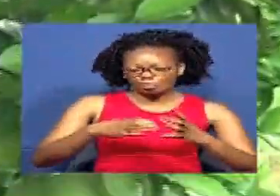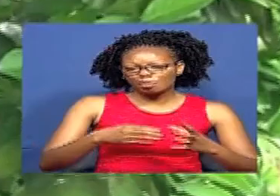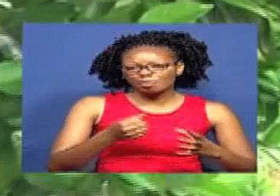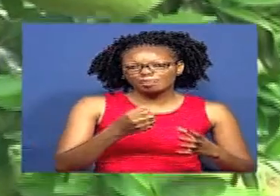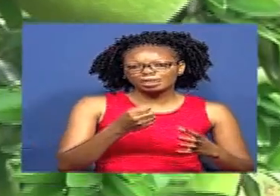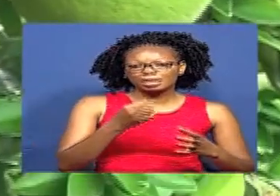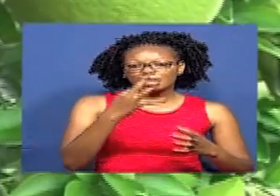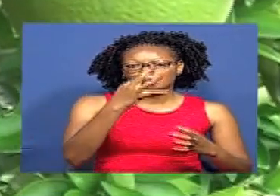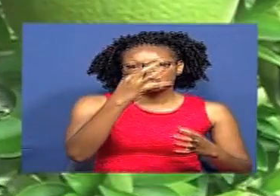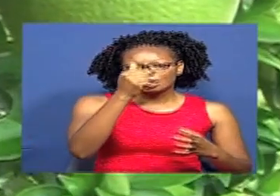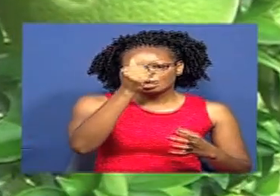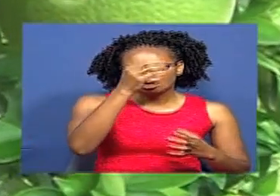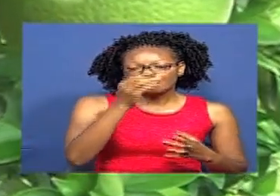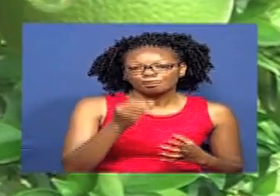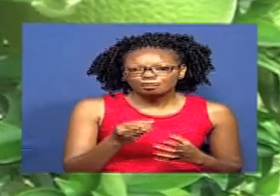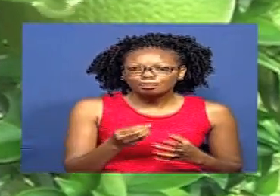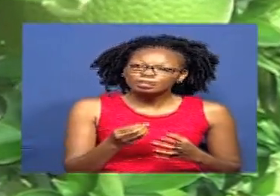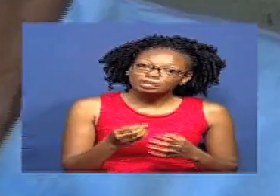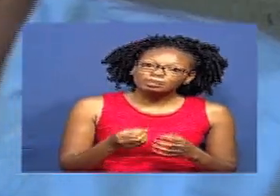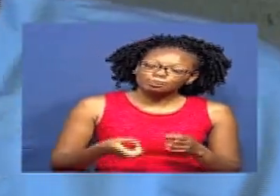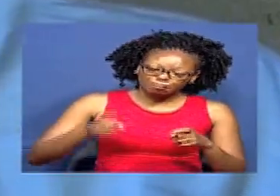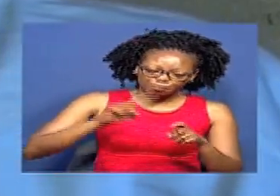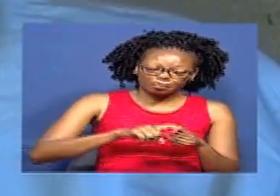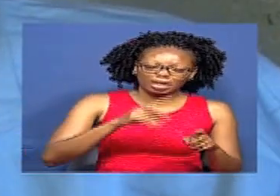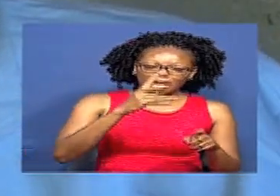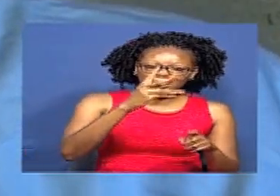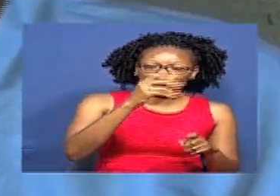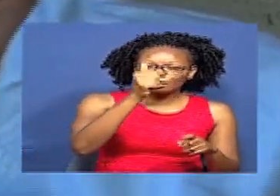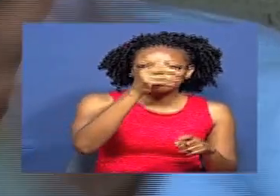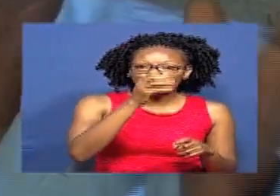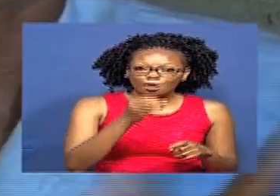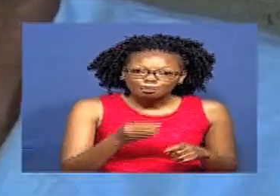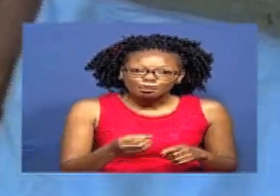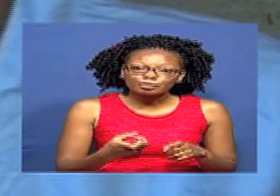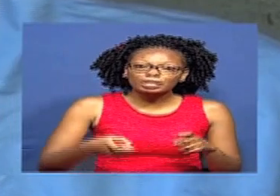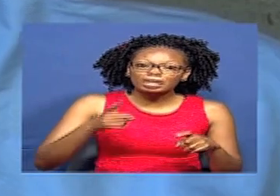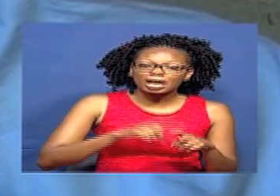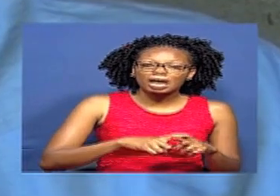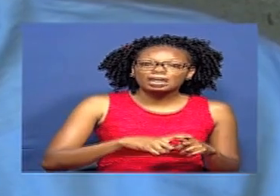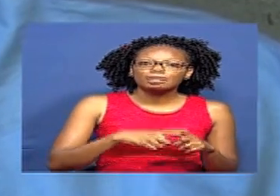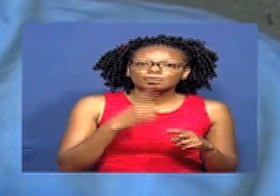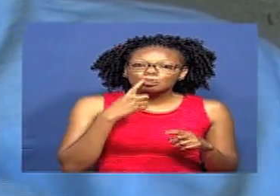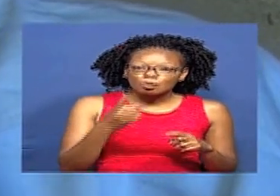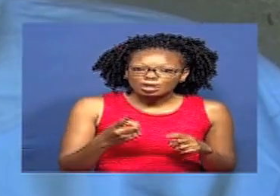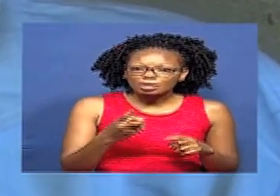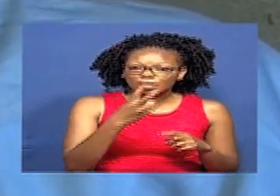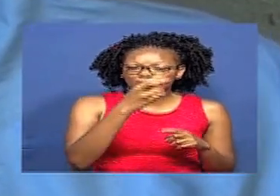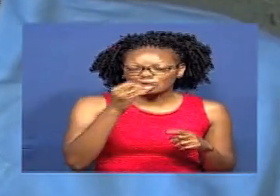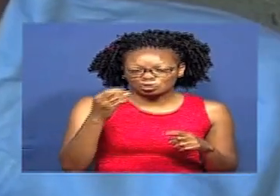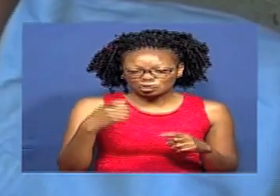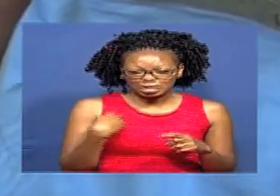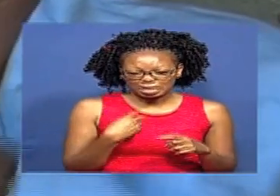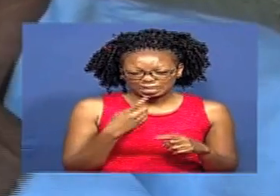kuyuuza kwa shilingi 30 wa musini Ikapanda ikaja kwa miaine ya musini Ikapanda ikaja kwa shilingi 1120